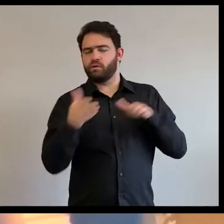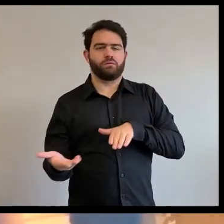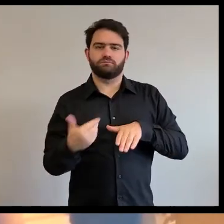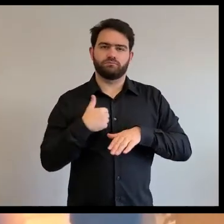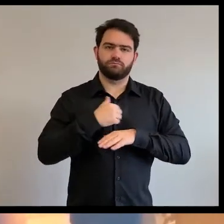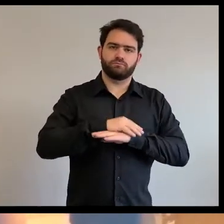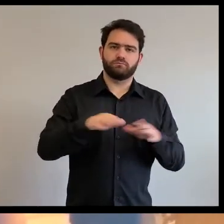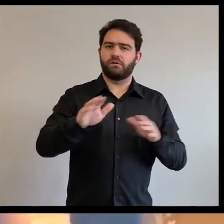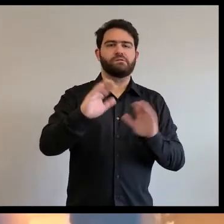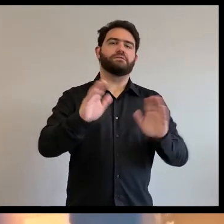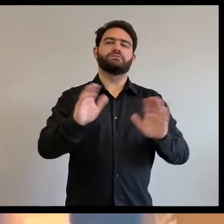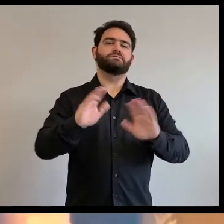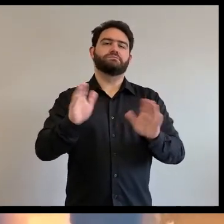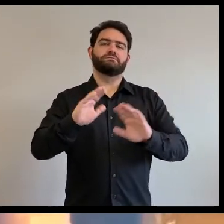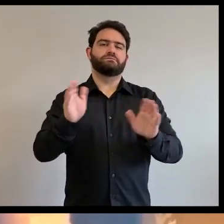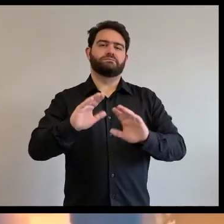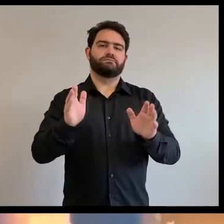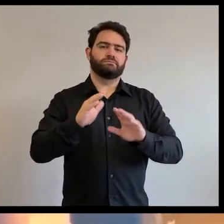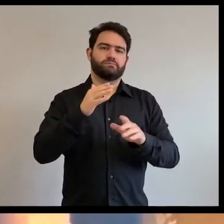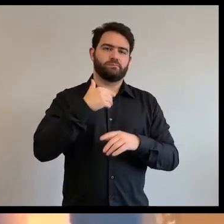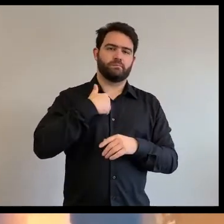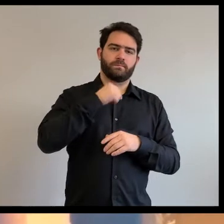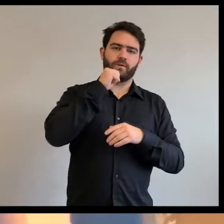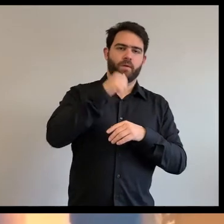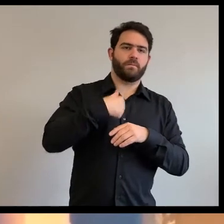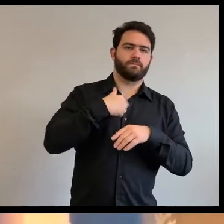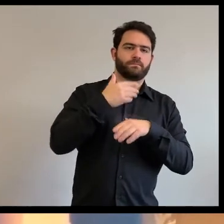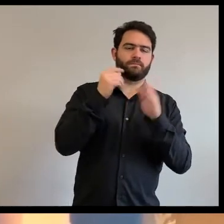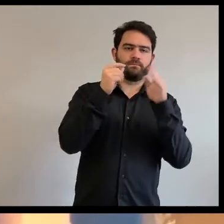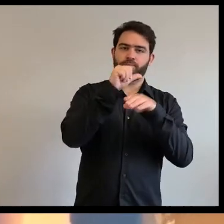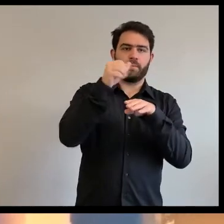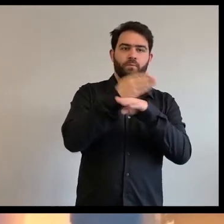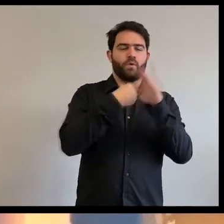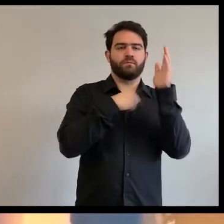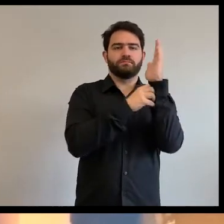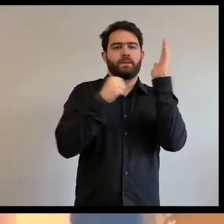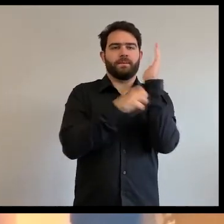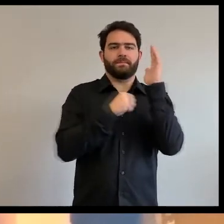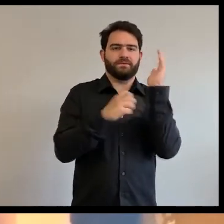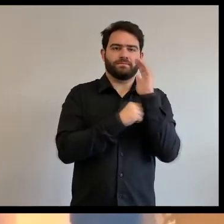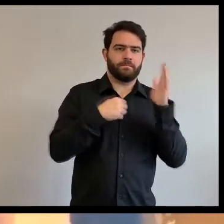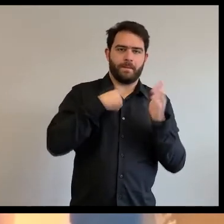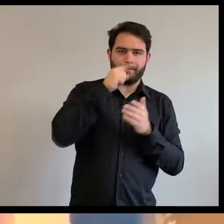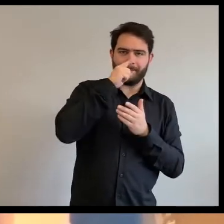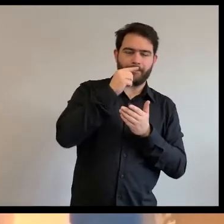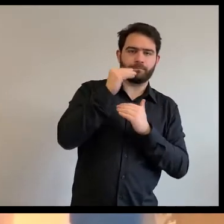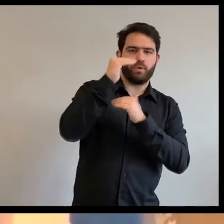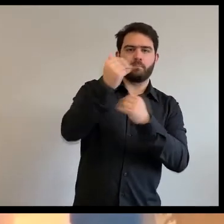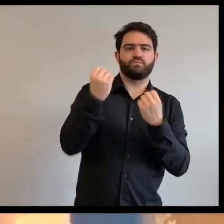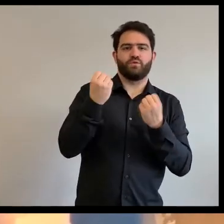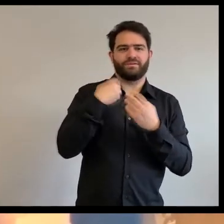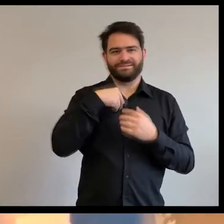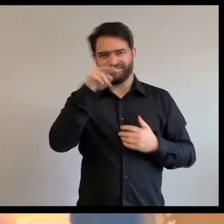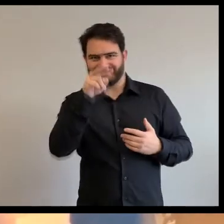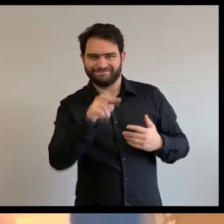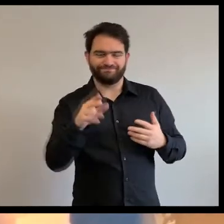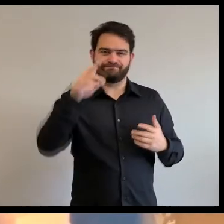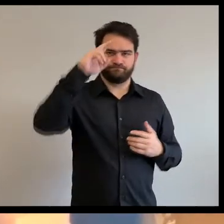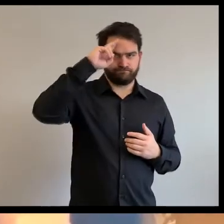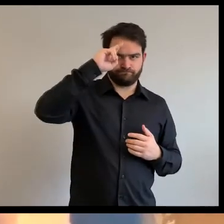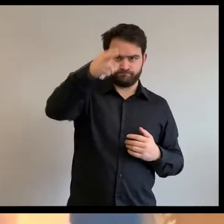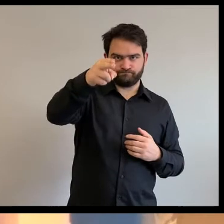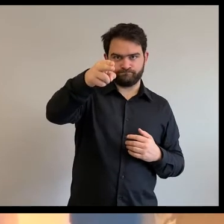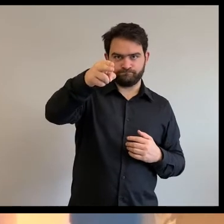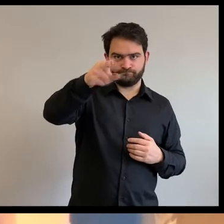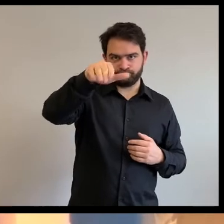éteindre le feu, pic bois, non, non, je ne vais pas brûler mes plumes, je ne vais pas brûler mon